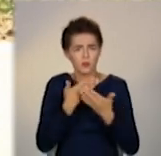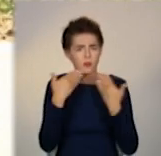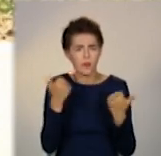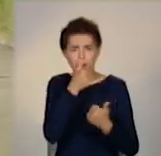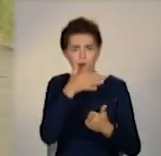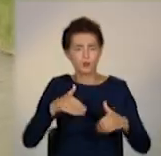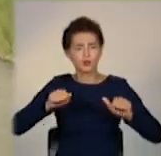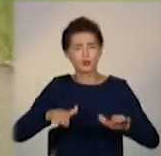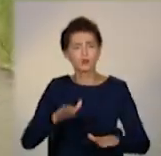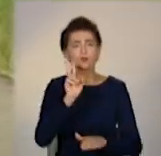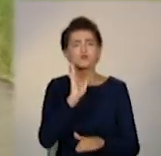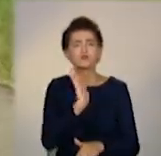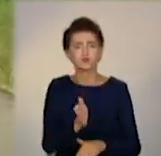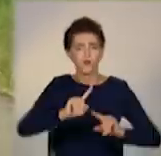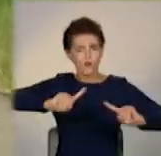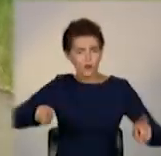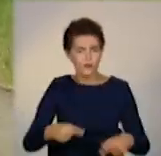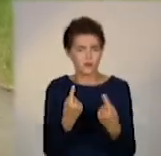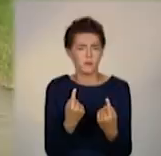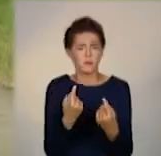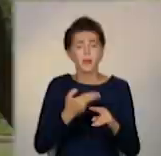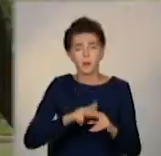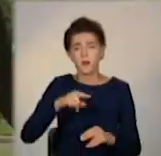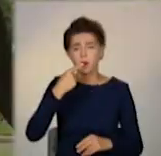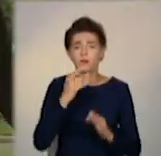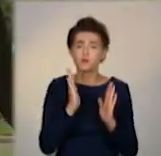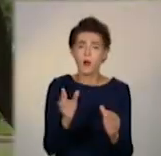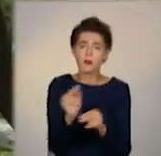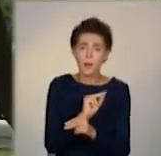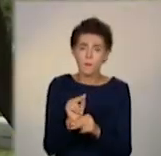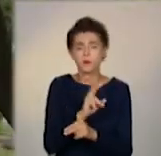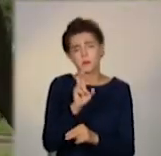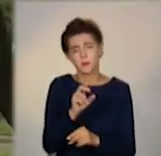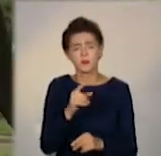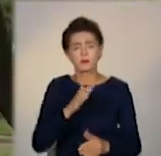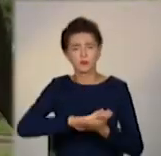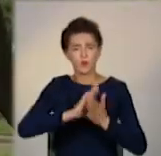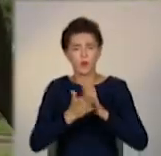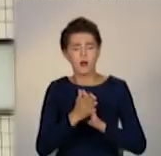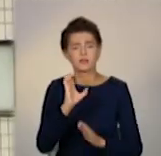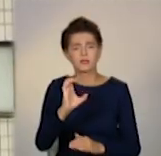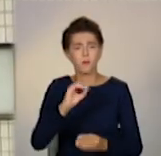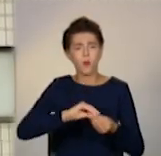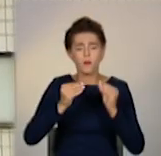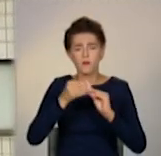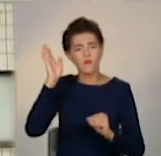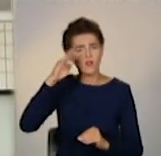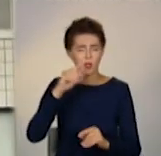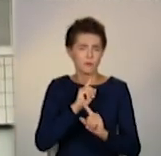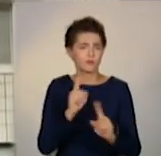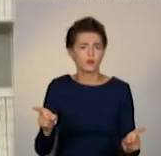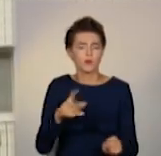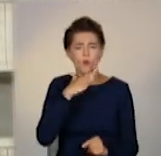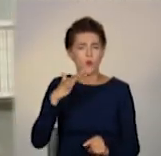встановлінні. Якщо зруйновану ділянку цього водогону відремонтувати, ситуація з перебоями води майже для півмільйона